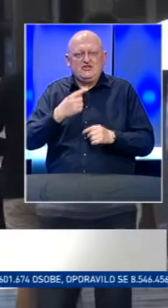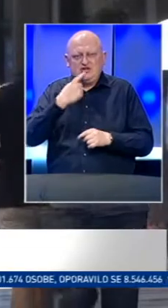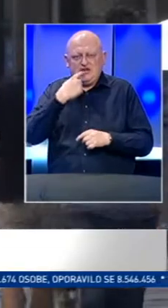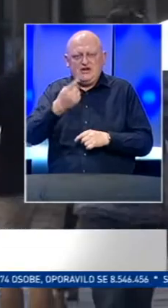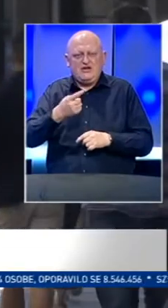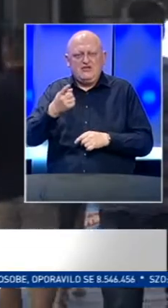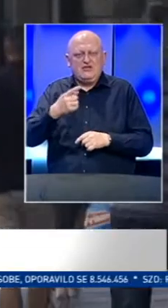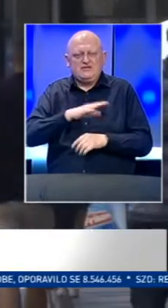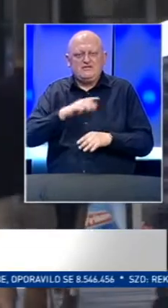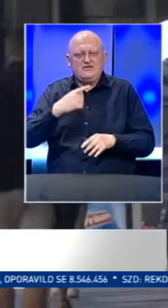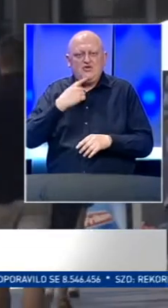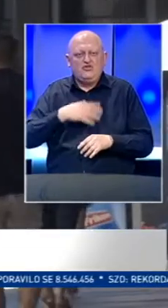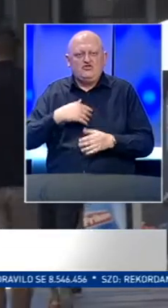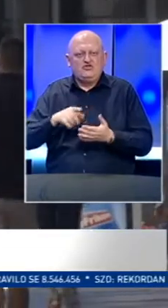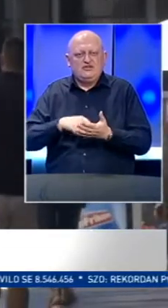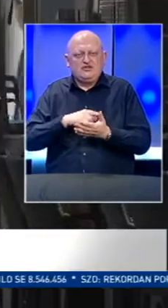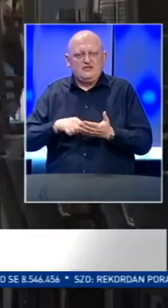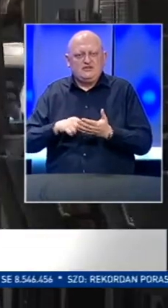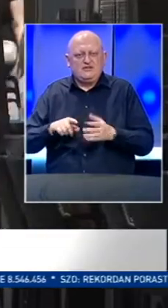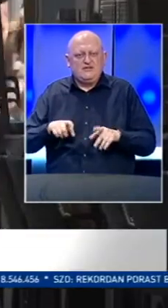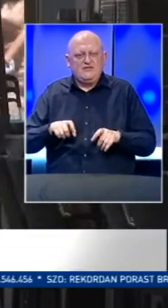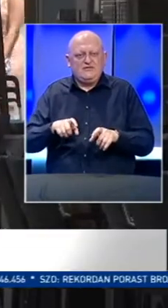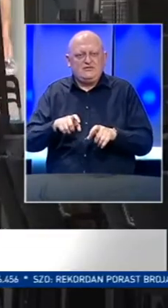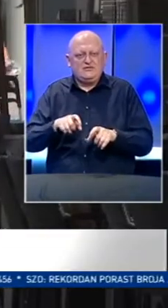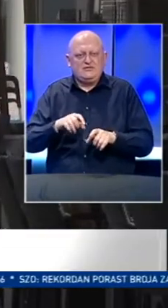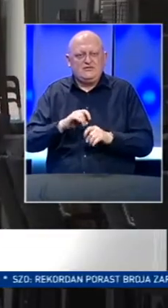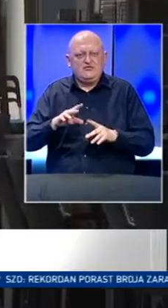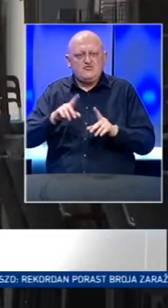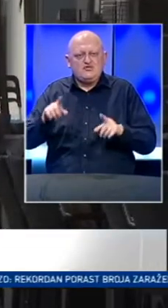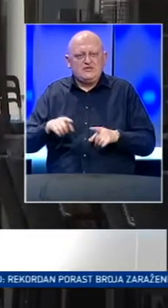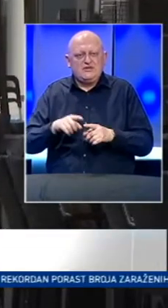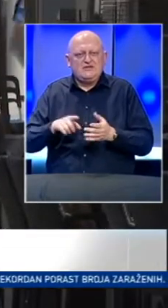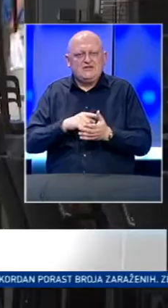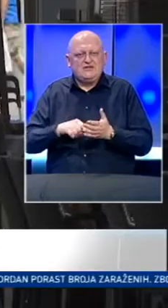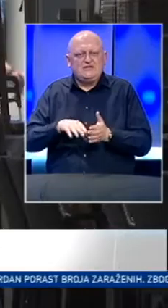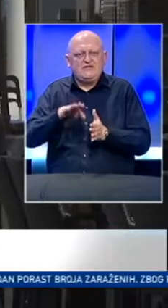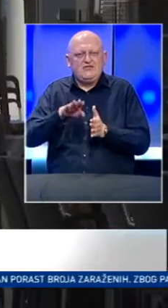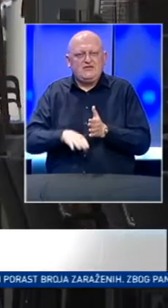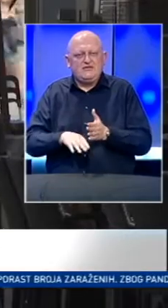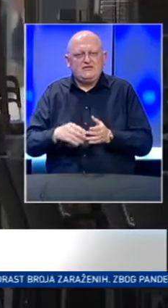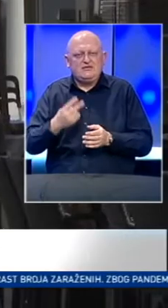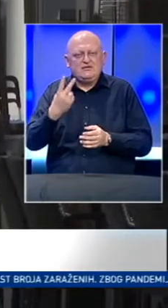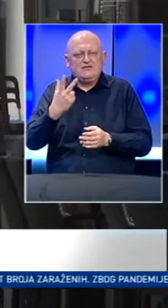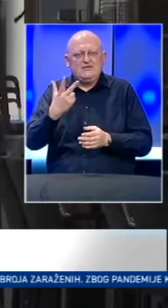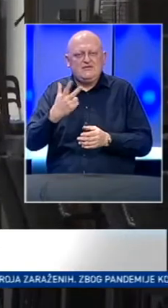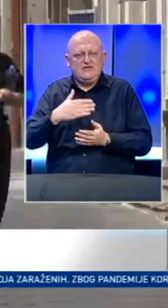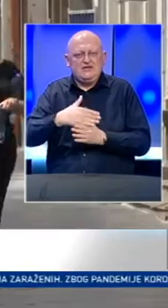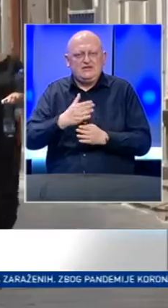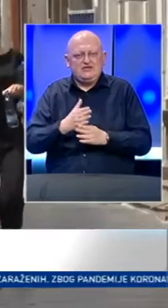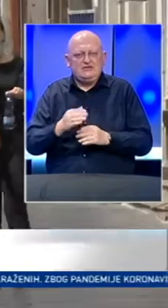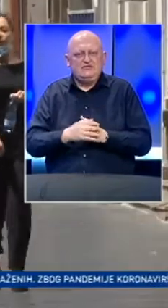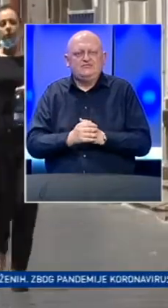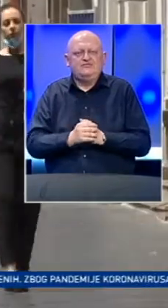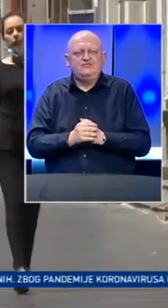Berošne javio je da će za sve koji se žele testirati na koronavirus bez uputnice, testovi pojeftiniti za gotovo dvije